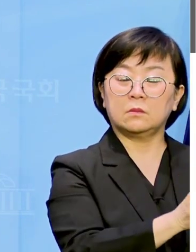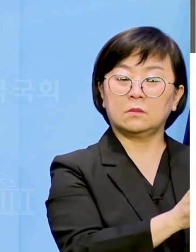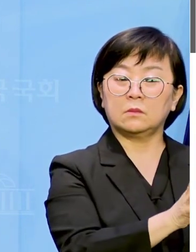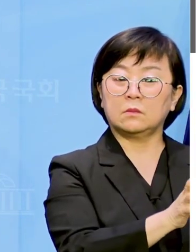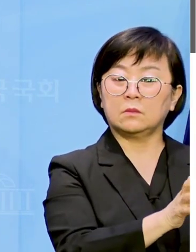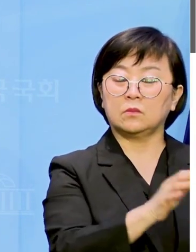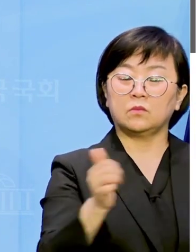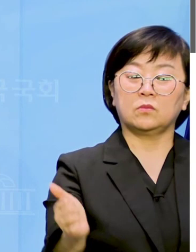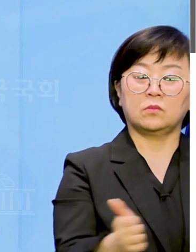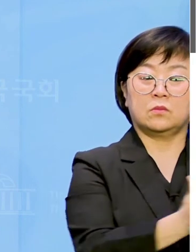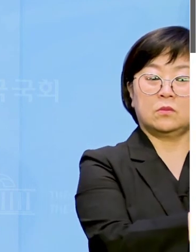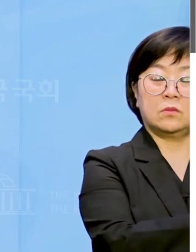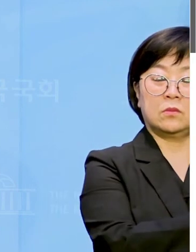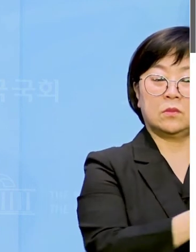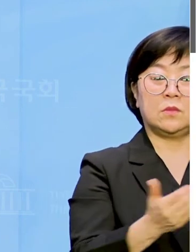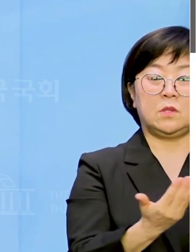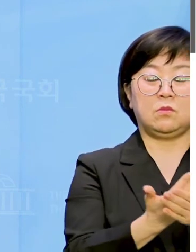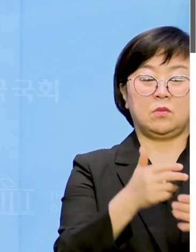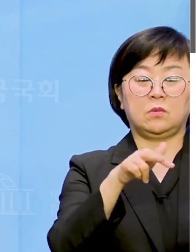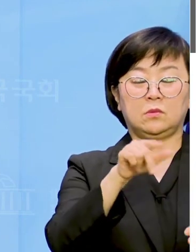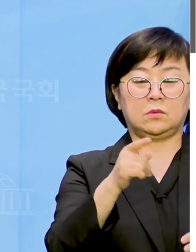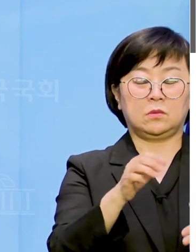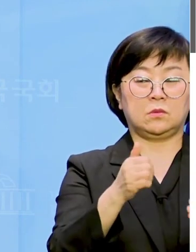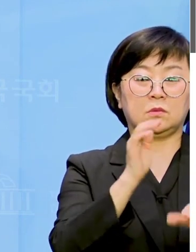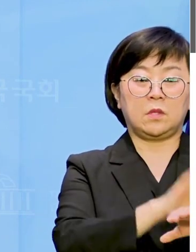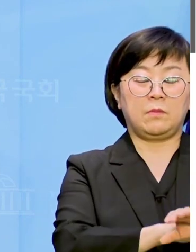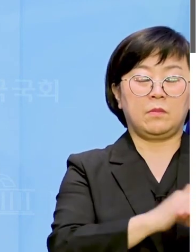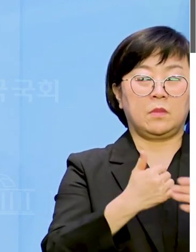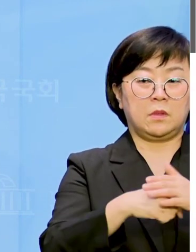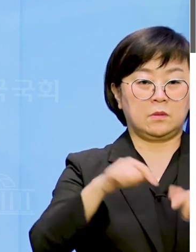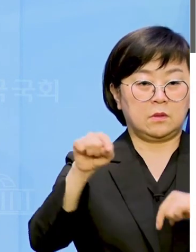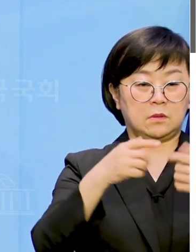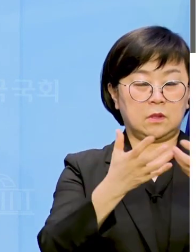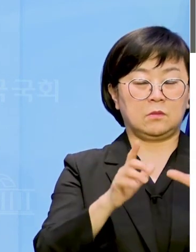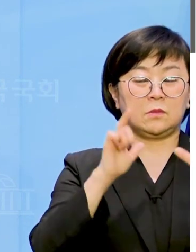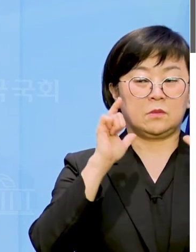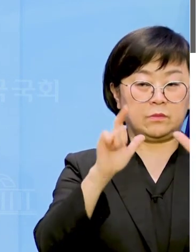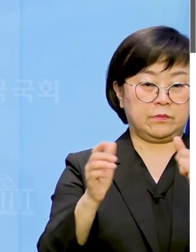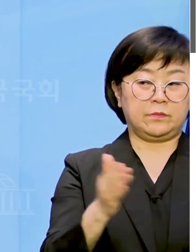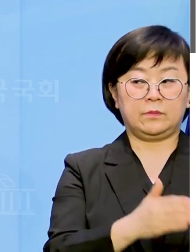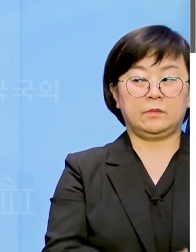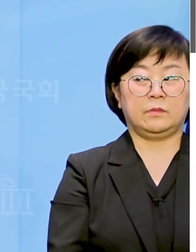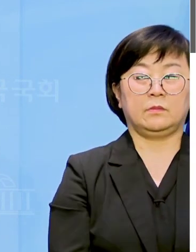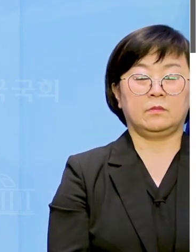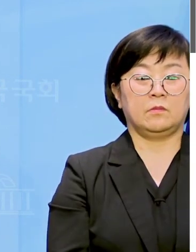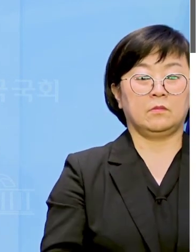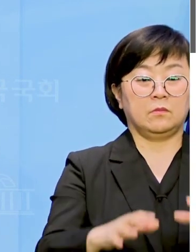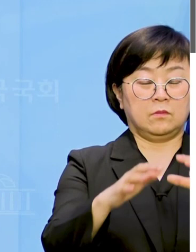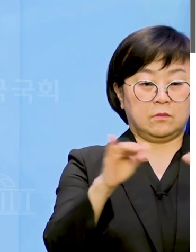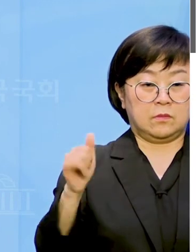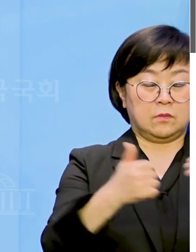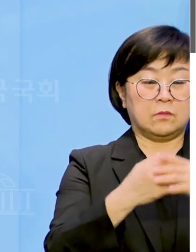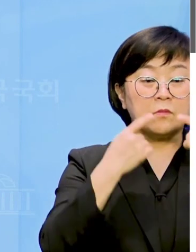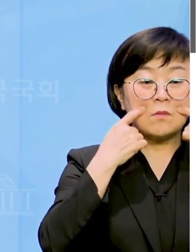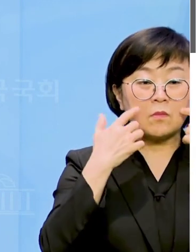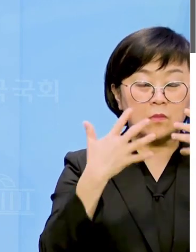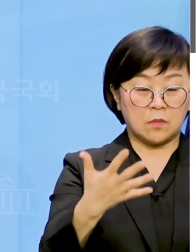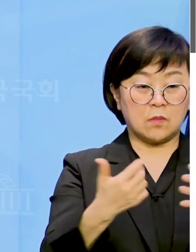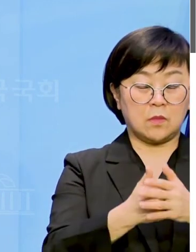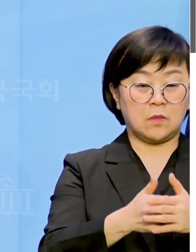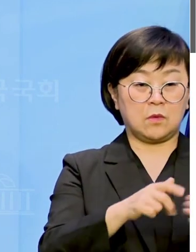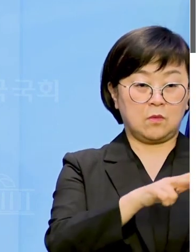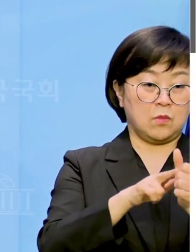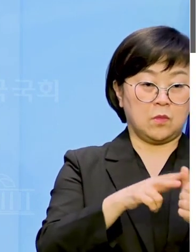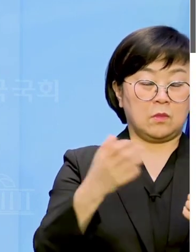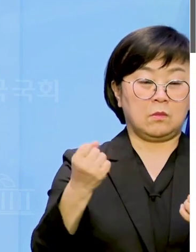이중대이자 진보좌파 정당임을 선포하기 바랍니다. 국민들이 정확한 정보를